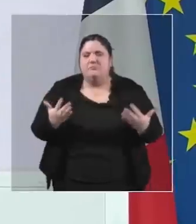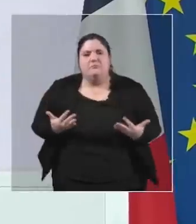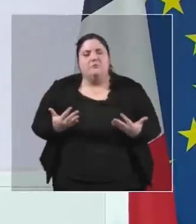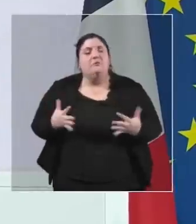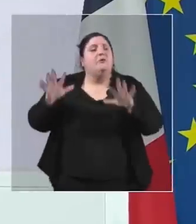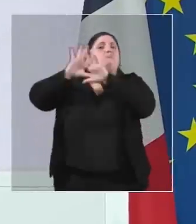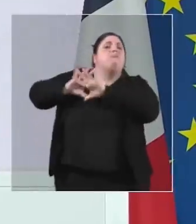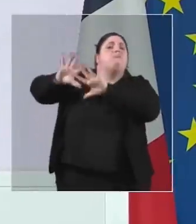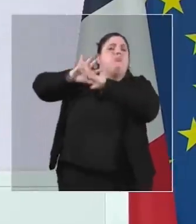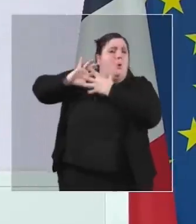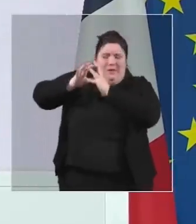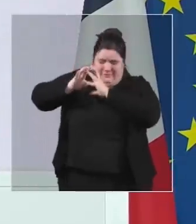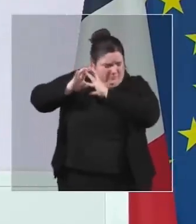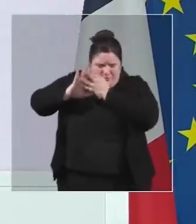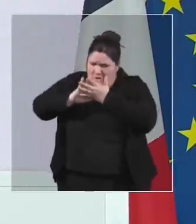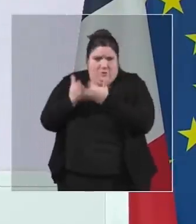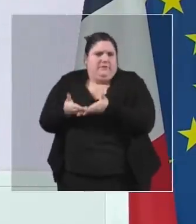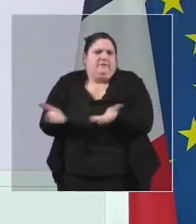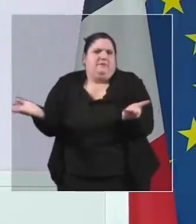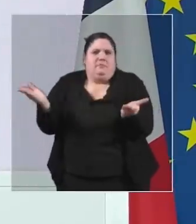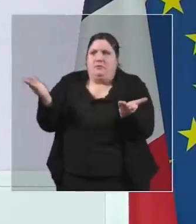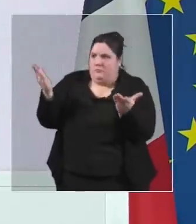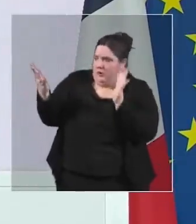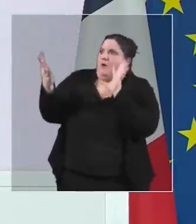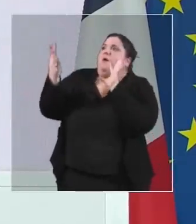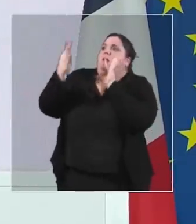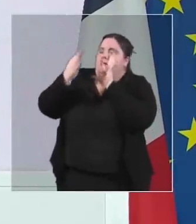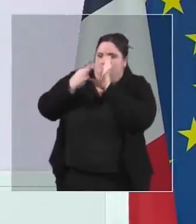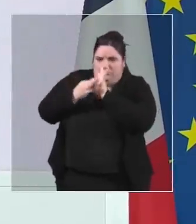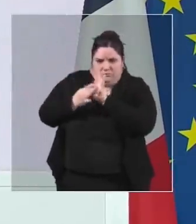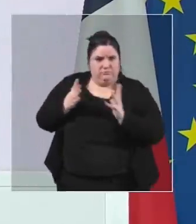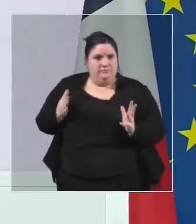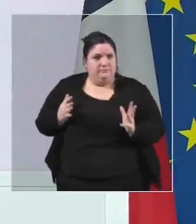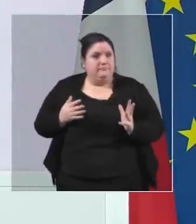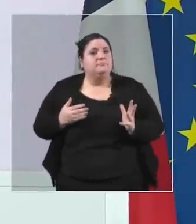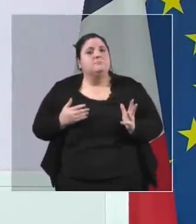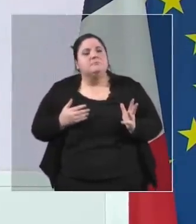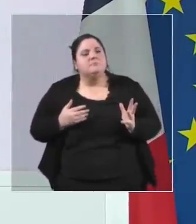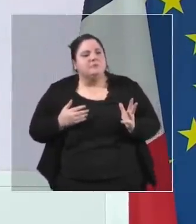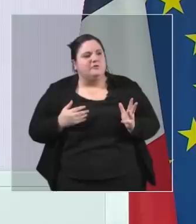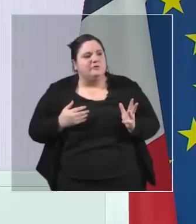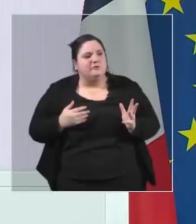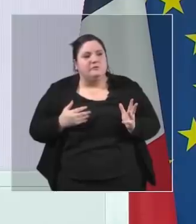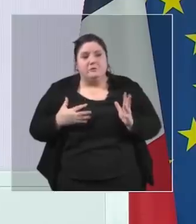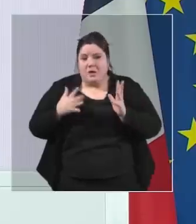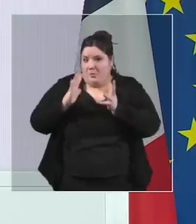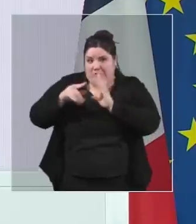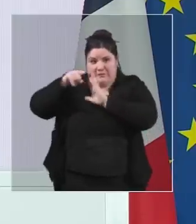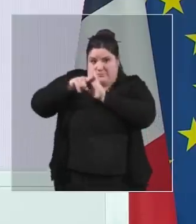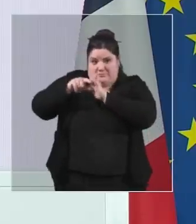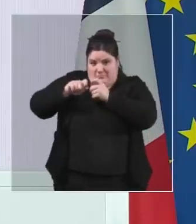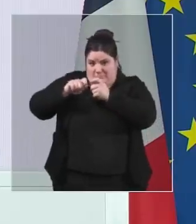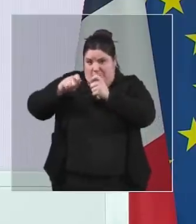vue et qui est essentiel. Cet élan, peut-être, ira jusqu'à une refondation de notre été. Et je me félicite d'ailleurs que